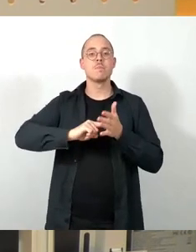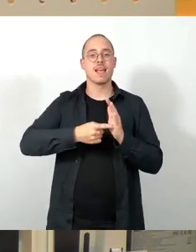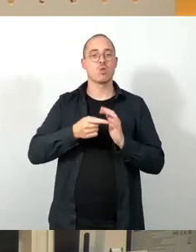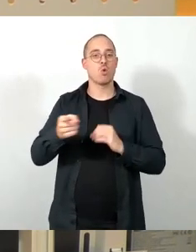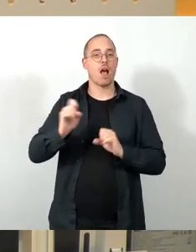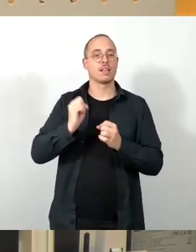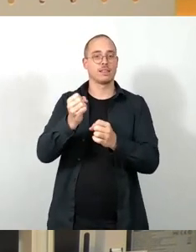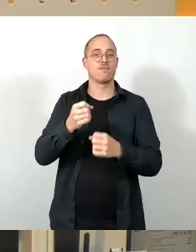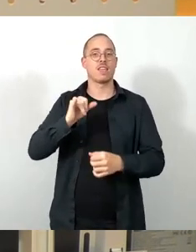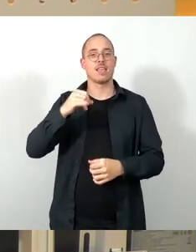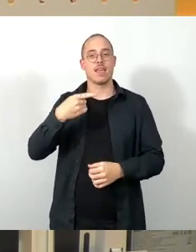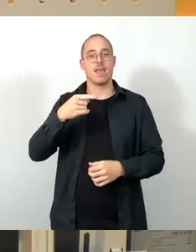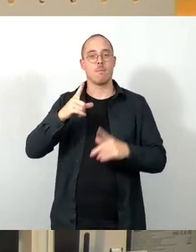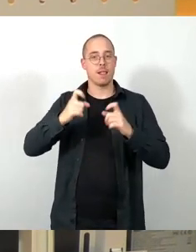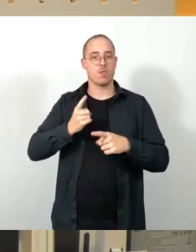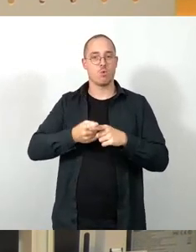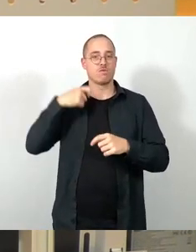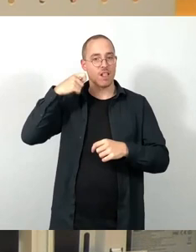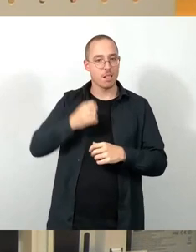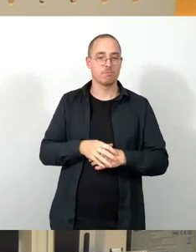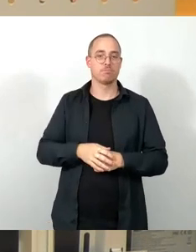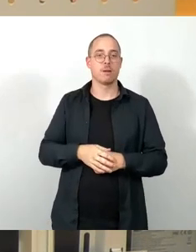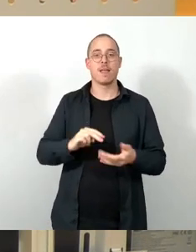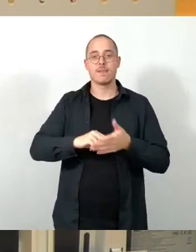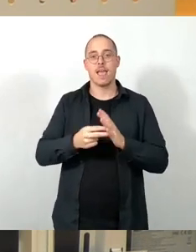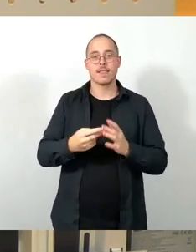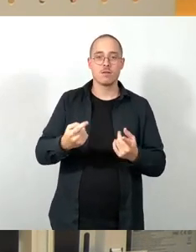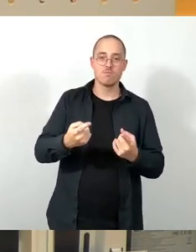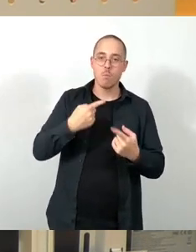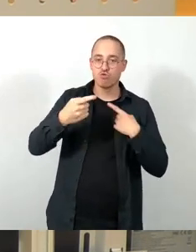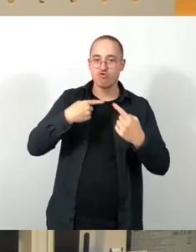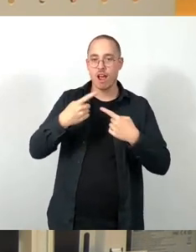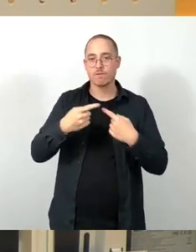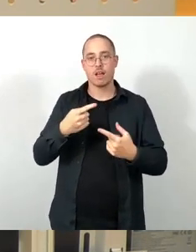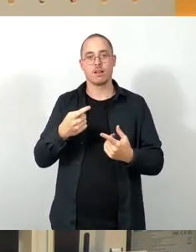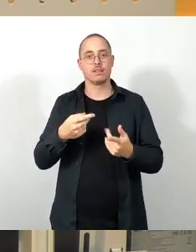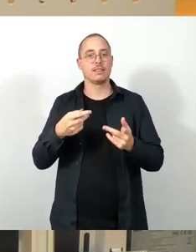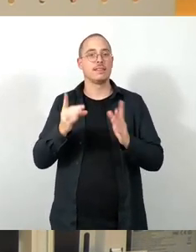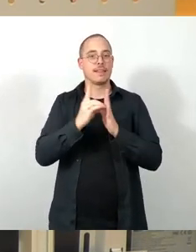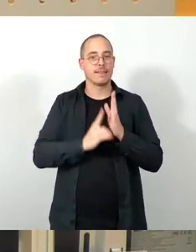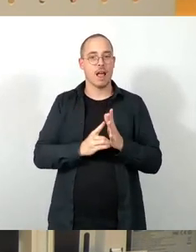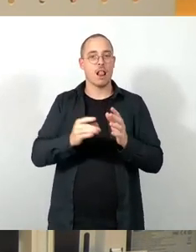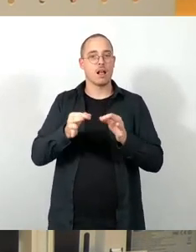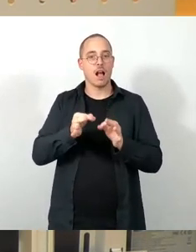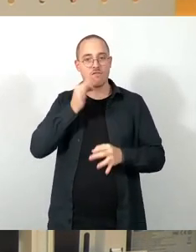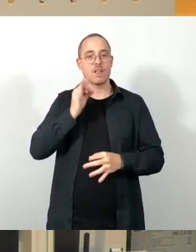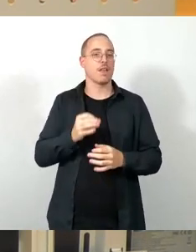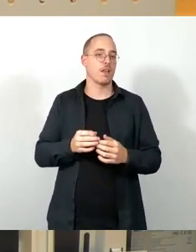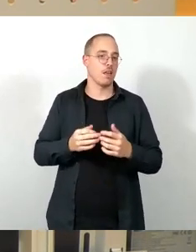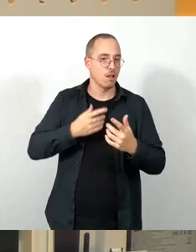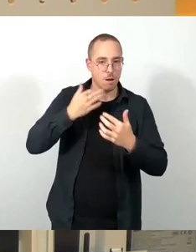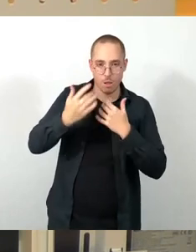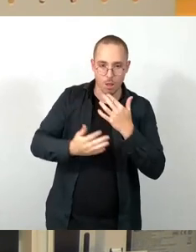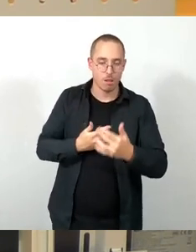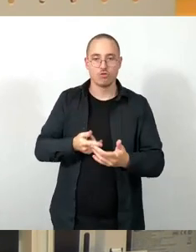Technikbotschafter im Digitalkafé, Eltern- und Kindbüro, Repaircafé, Nachbarschaftshilfe und Lebenshilfe Dresden, stadtteilübergreifende Netzwerktreffen